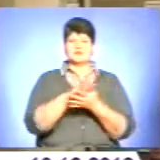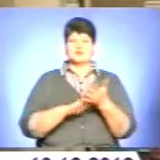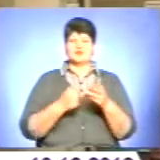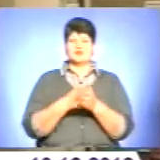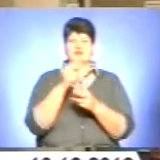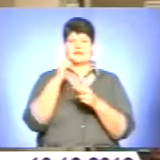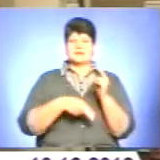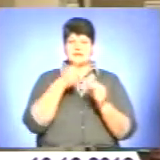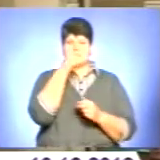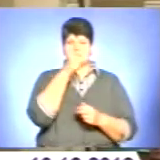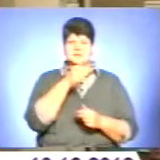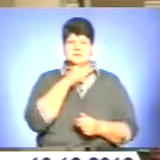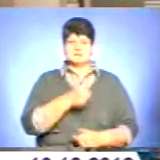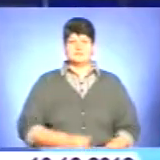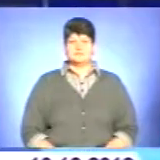відвідувачів щоденно.